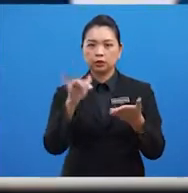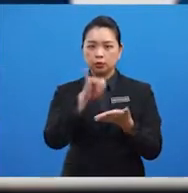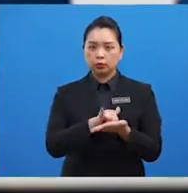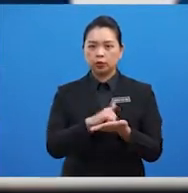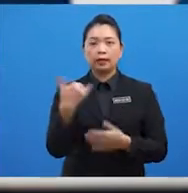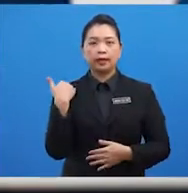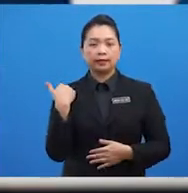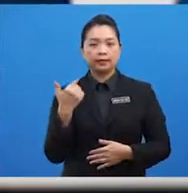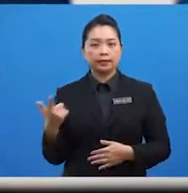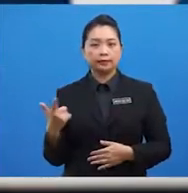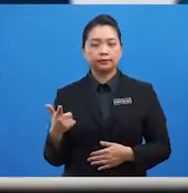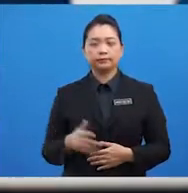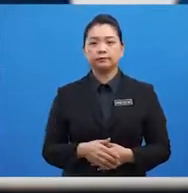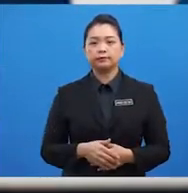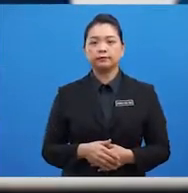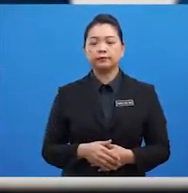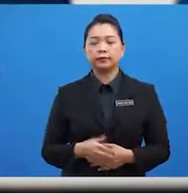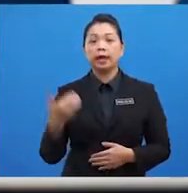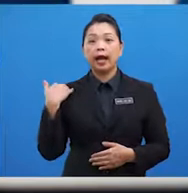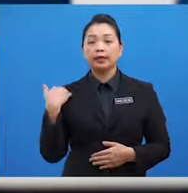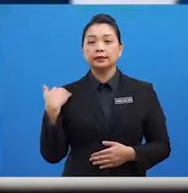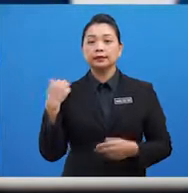seperti mengadakan